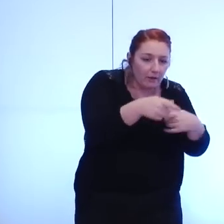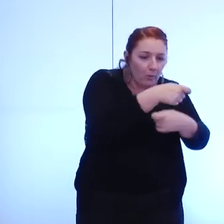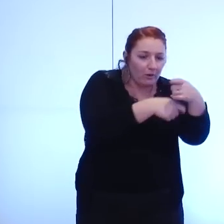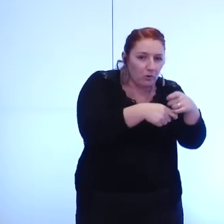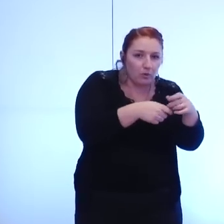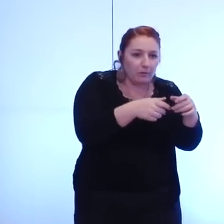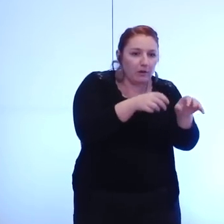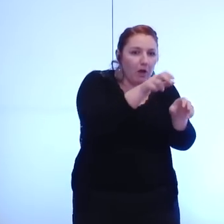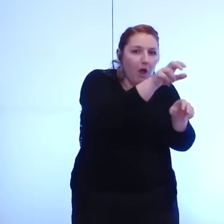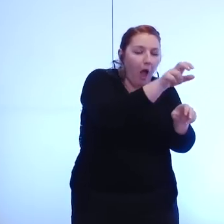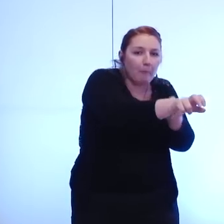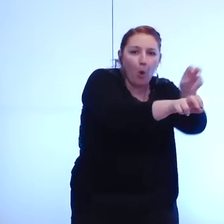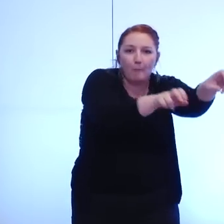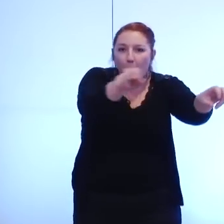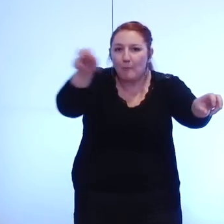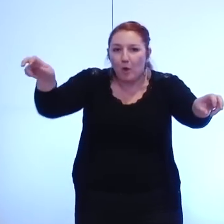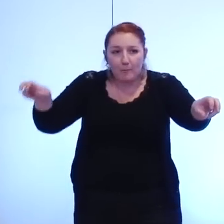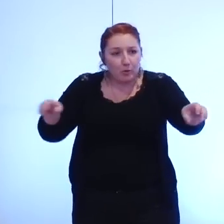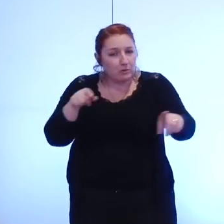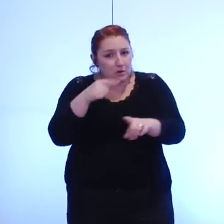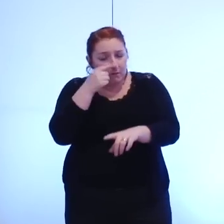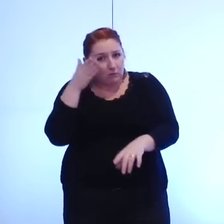terme de les regrouper pour que ce soit plus actif et plus efficace